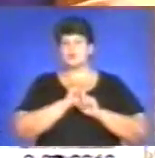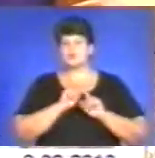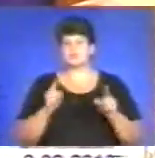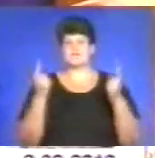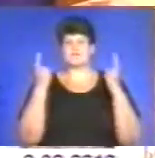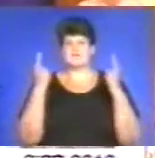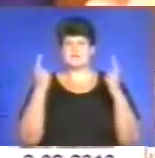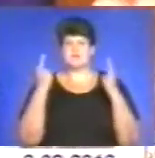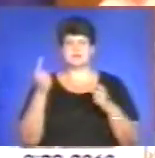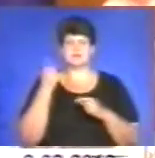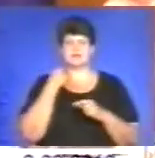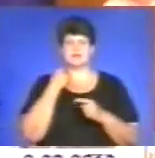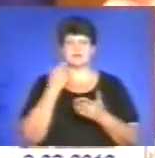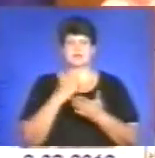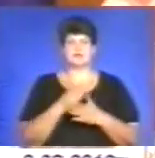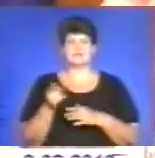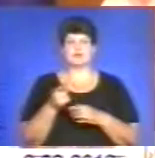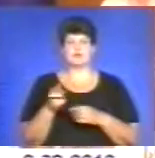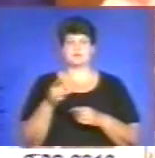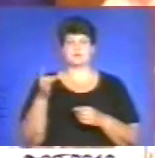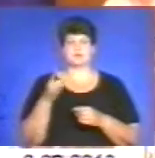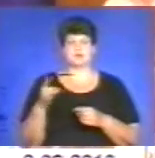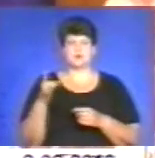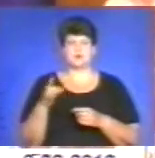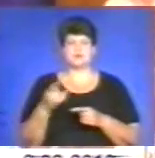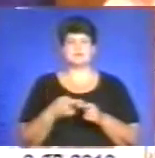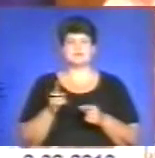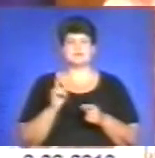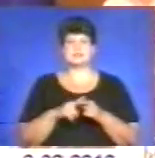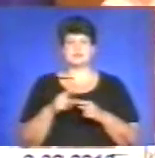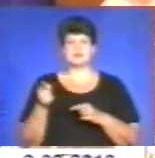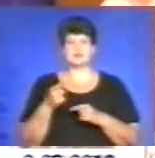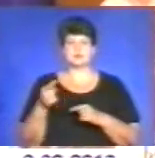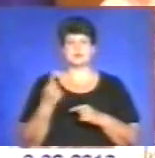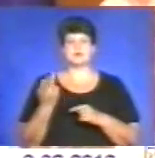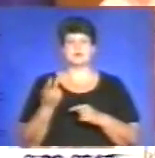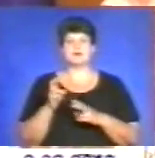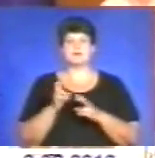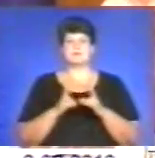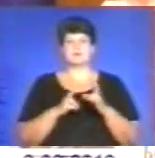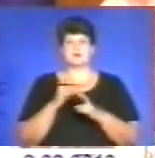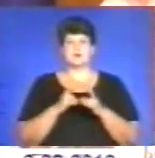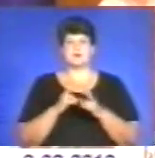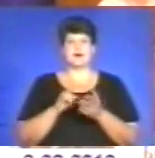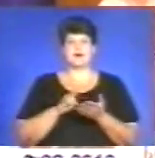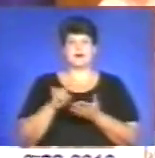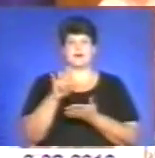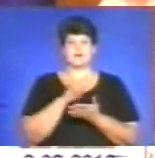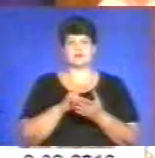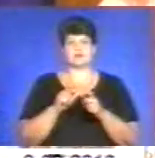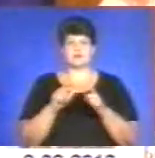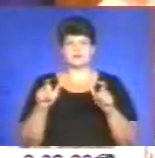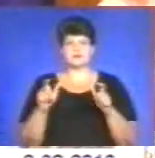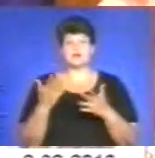по активних підприємствах спостерігаються в Тернопільському районі. Це Тернопільське обласне комунальне підприємство «Тернопіль-Авіатранс». І